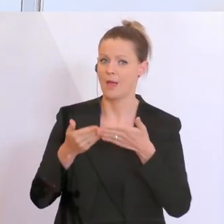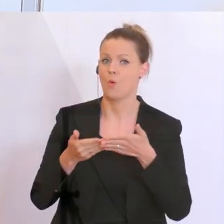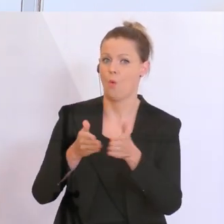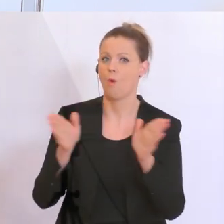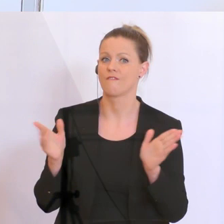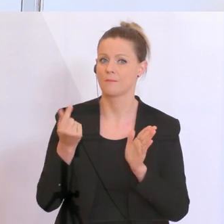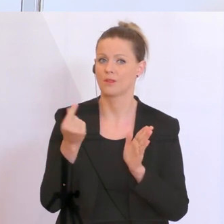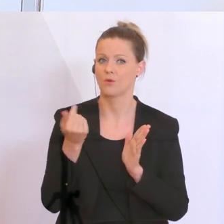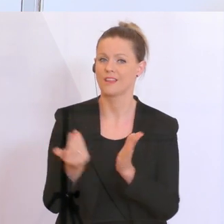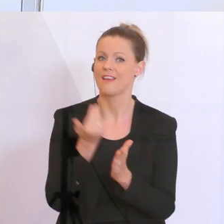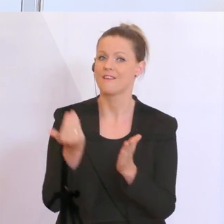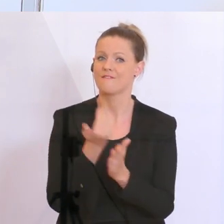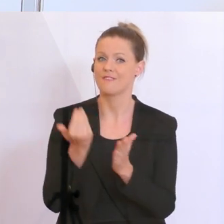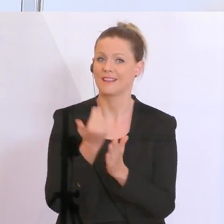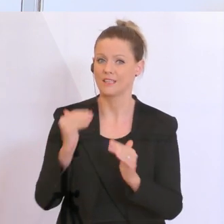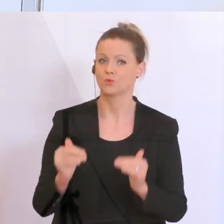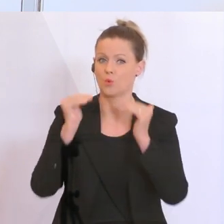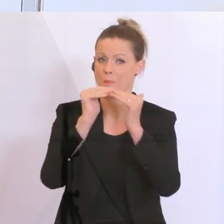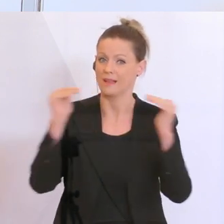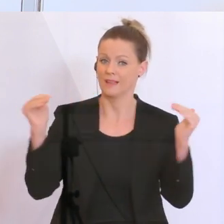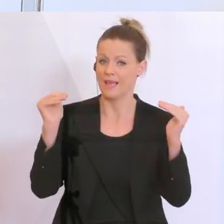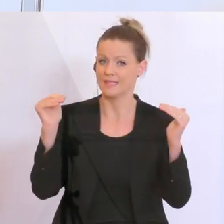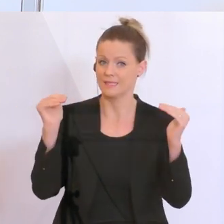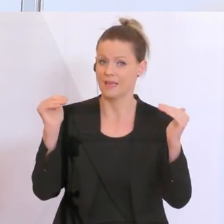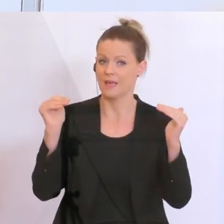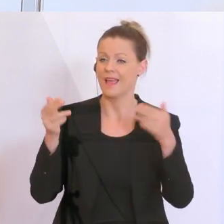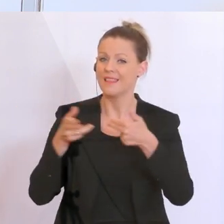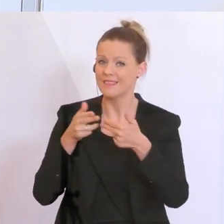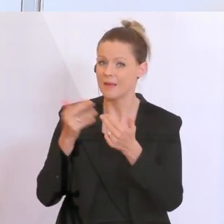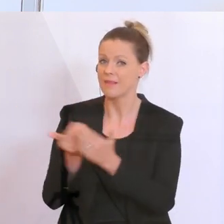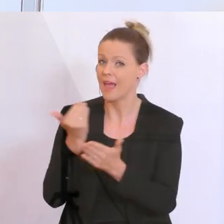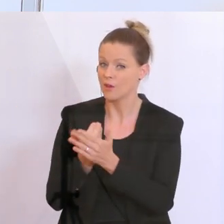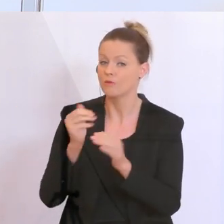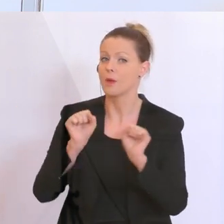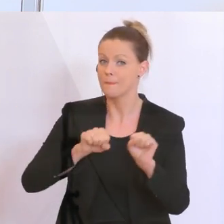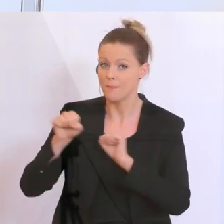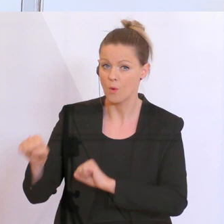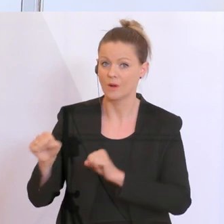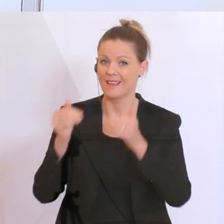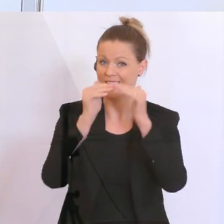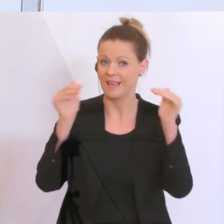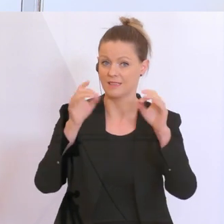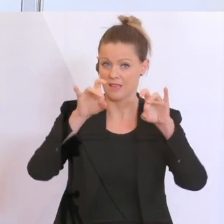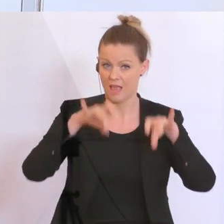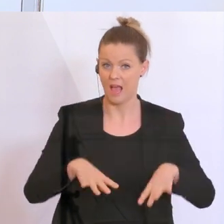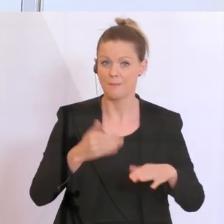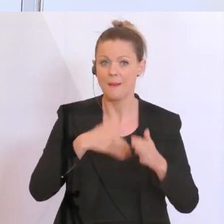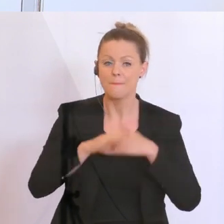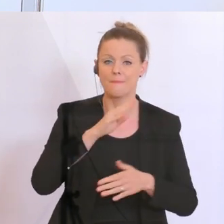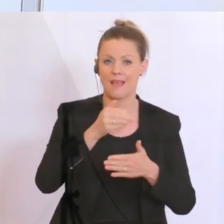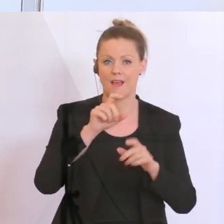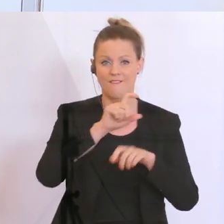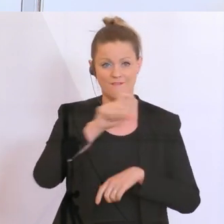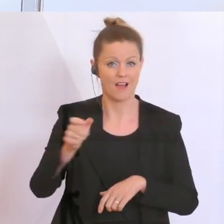sowohl die Verdienst-Obergrenzen nach unten als auch nach oben, Nebeneinkünfte sind möglich, Mehrfachversicherung ist möglich. All